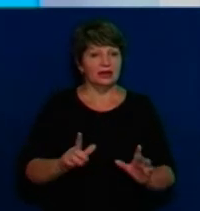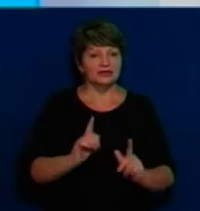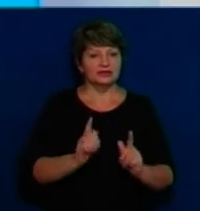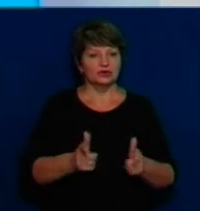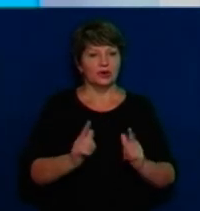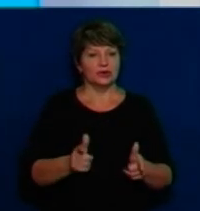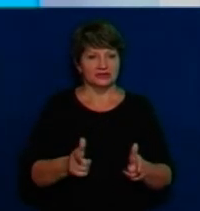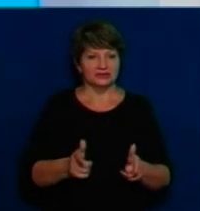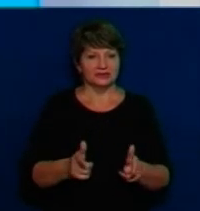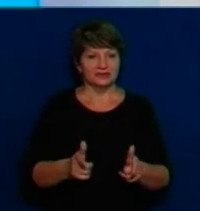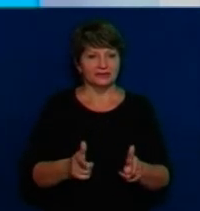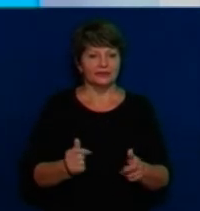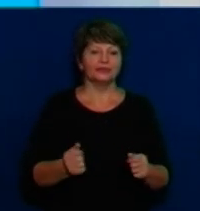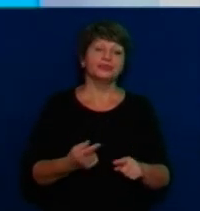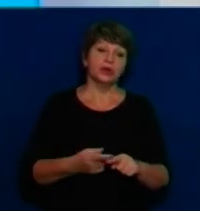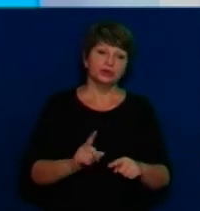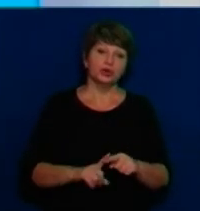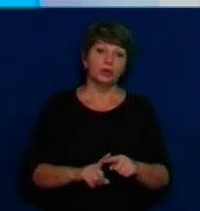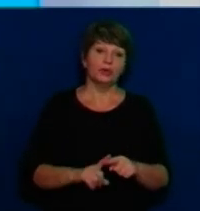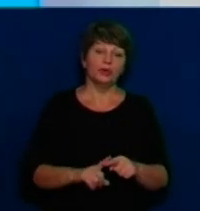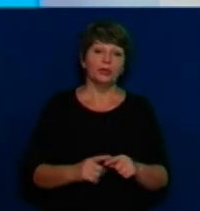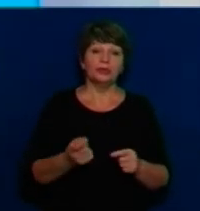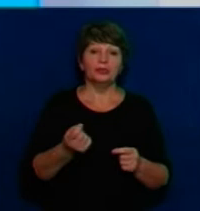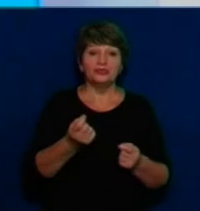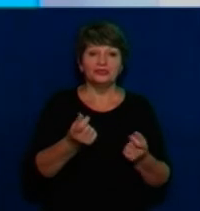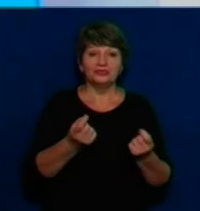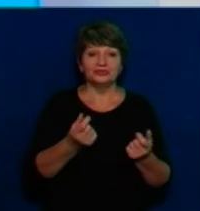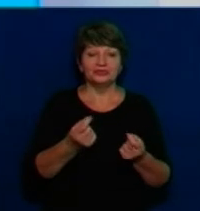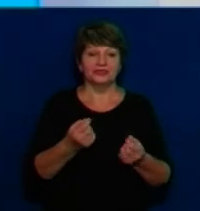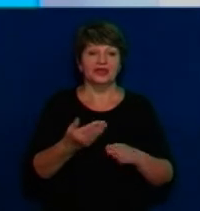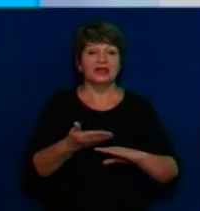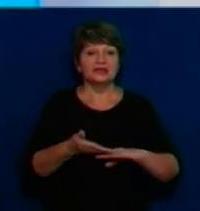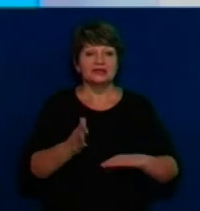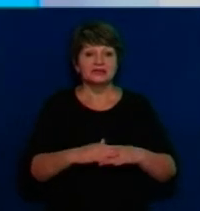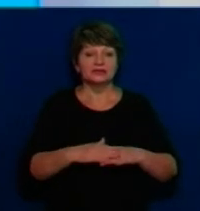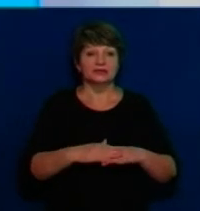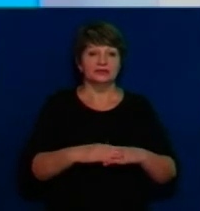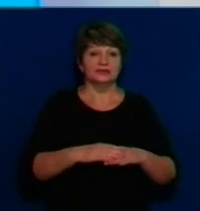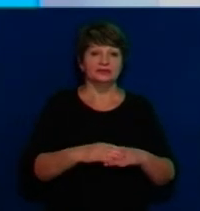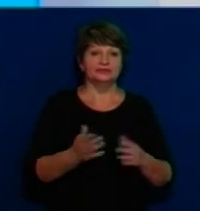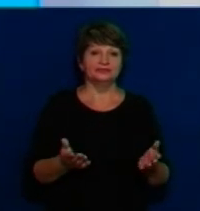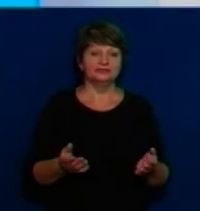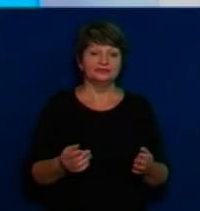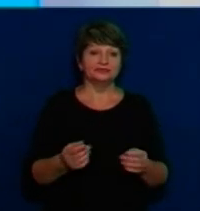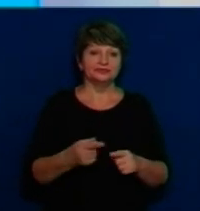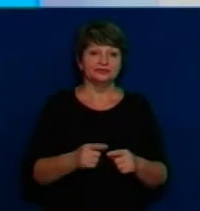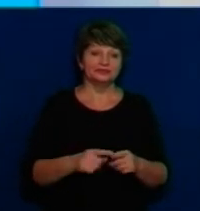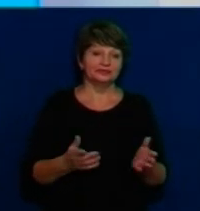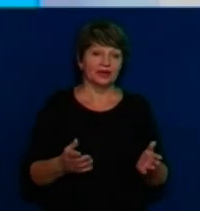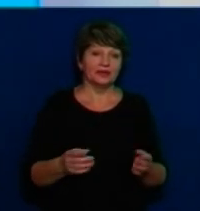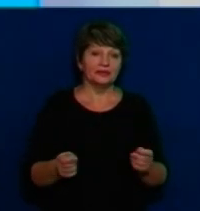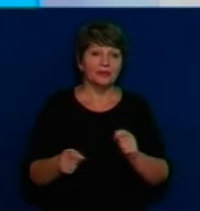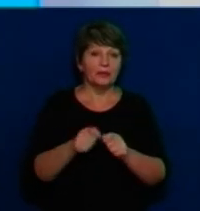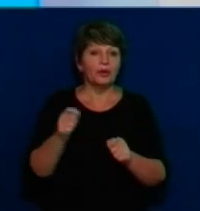їхні громади. Тому от така емоційна величезна складова зіграла злушутки, як то